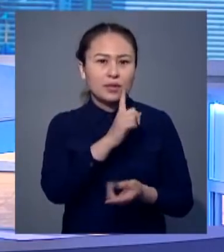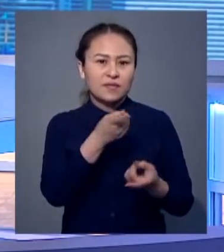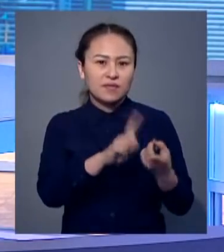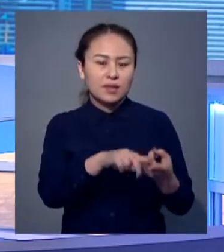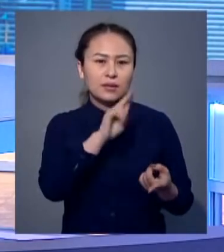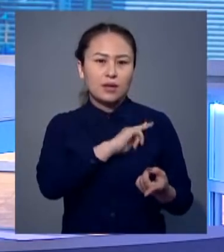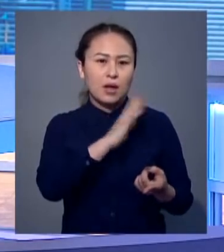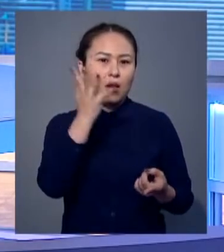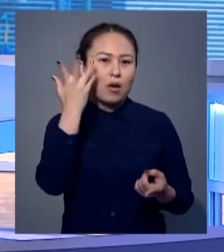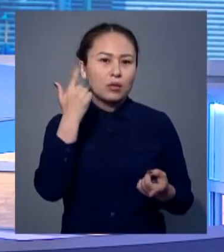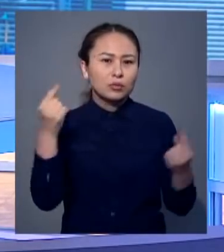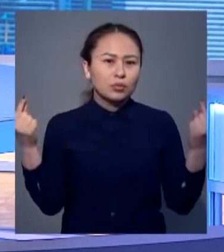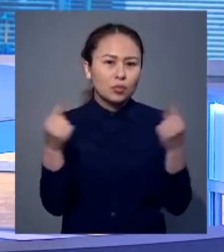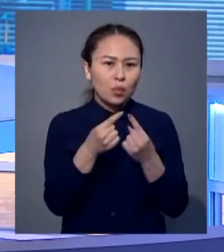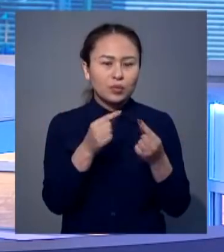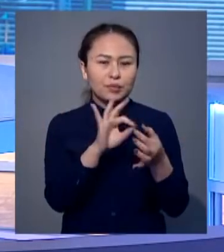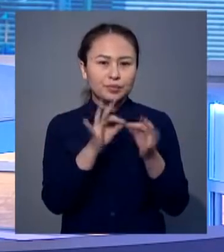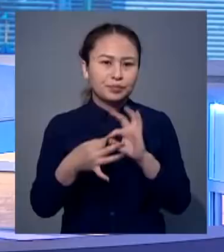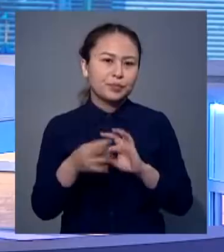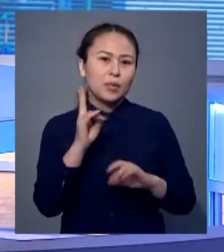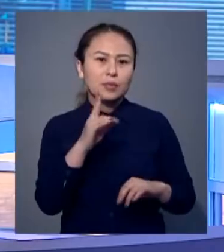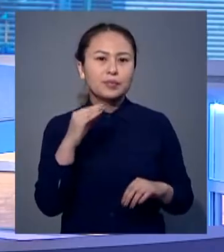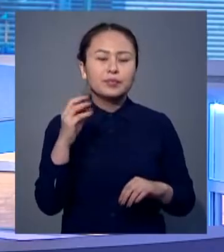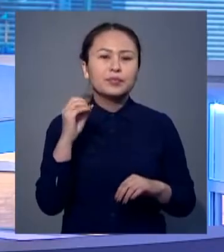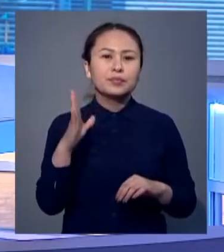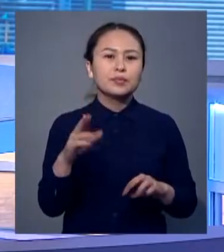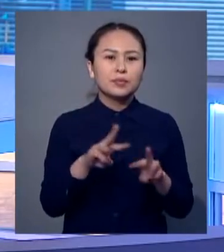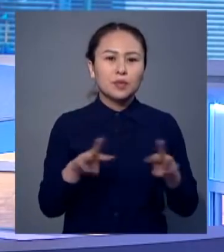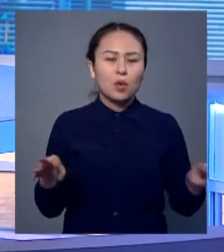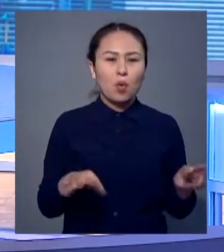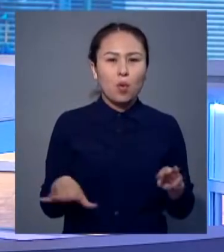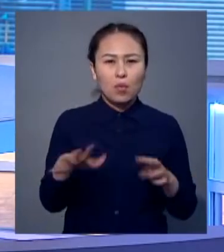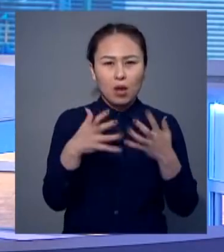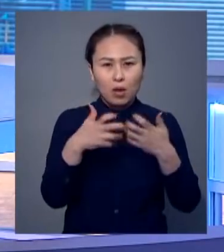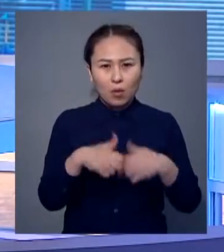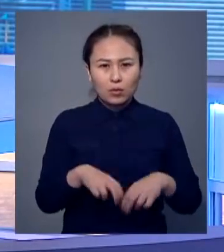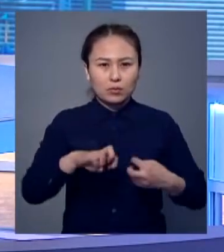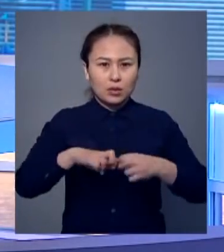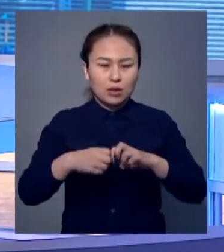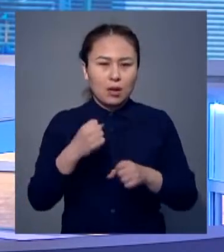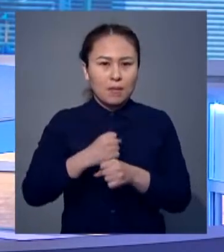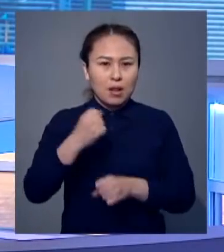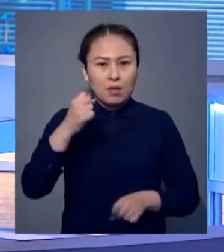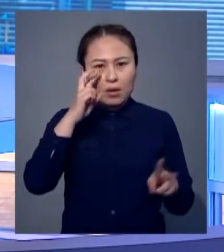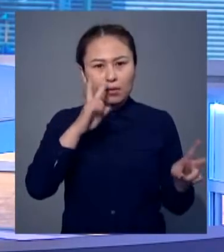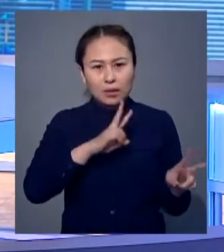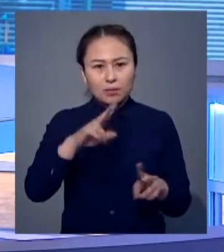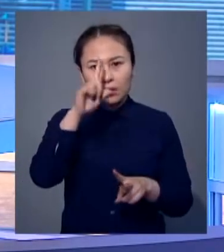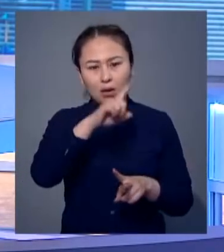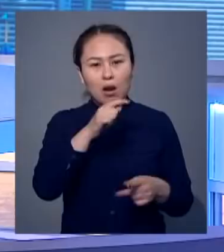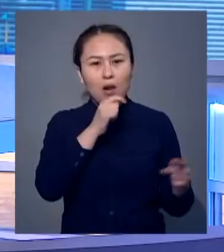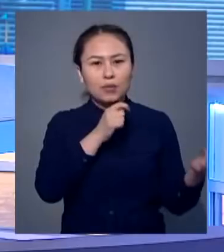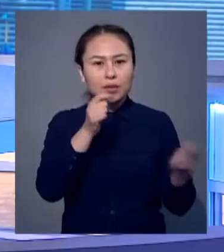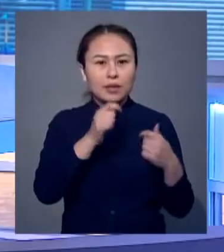байланысты қабылданып жатқан шаралар жөнде есеп берді. Қасым Жымартуқаев министерге облысыға қуалды қатан бақлауға алып